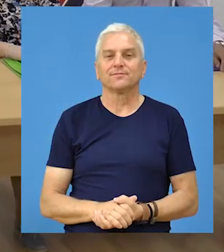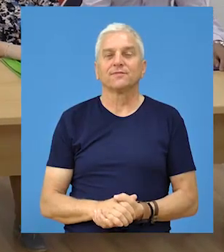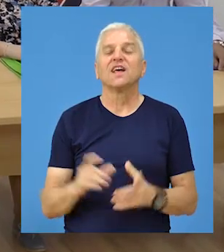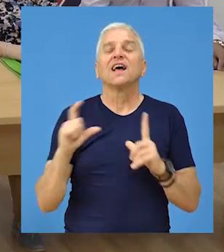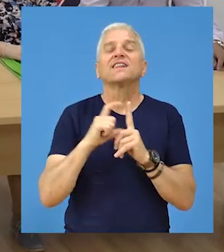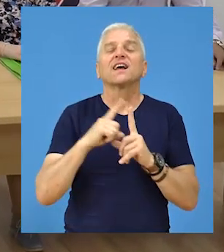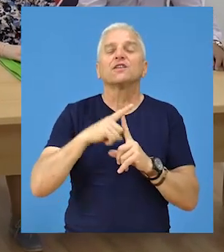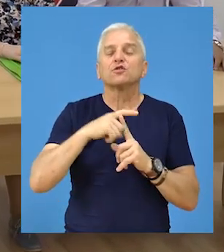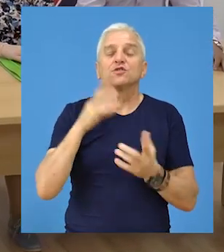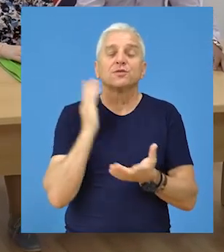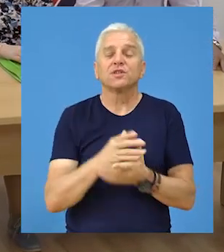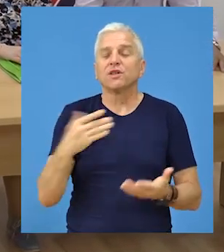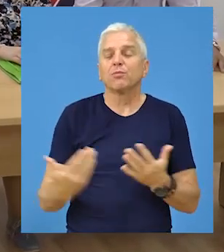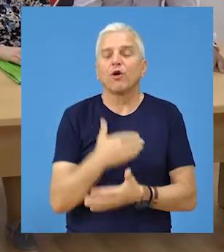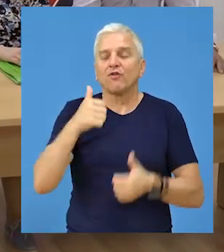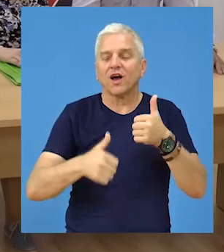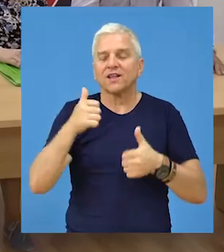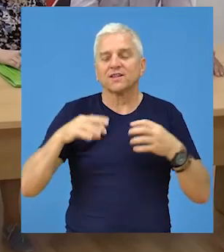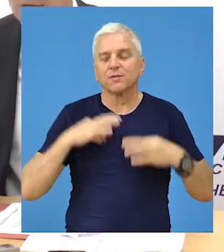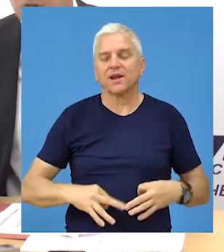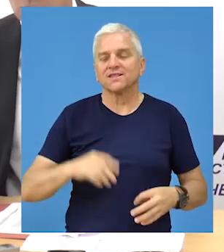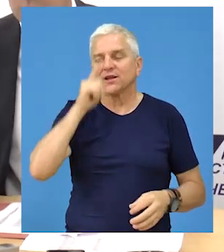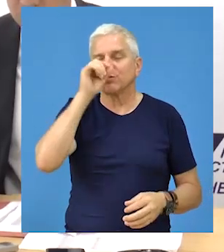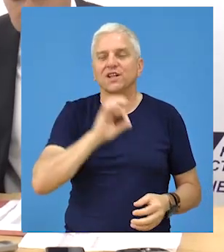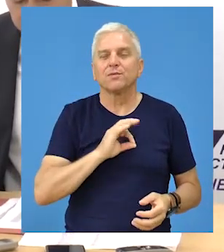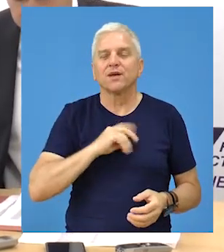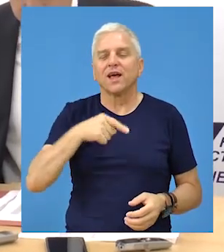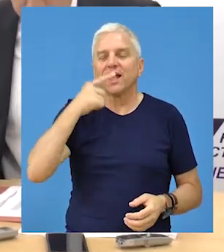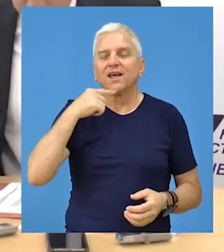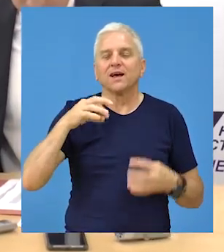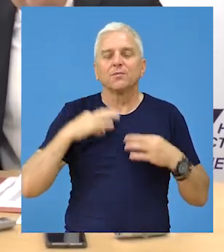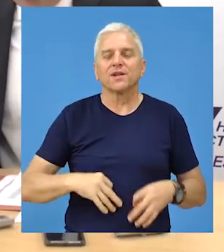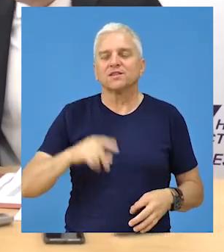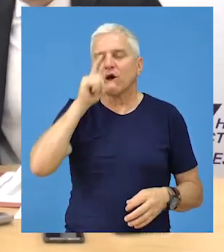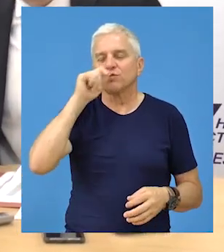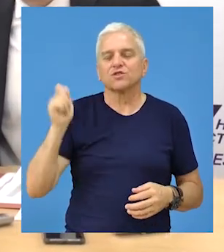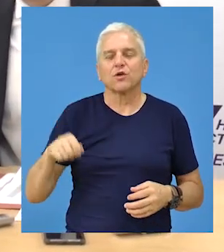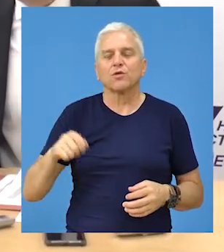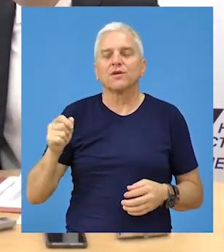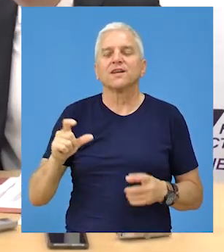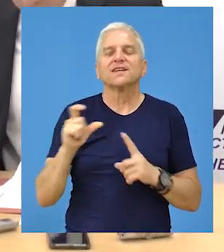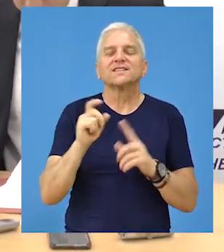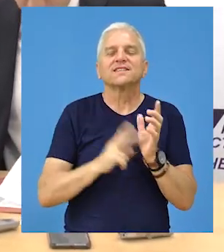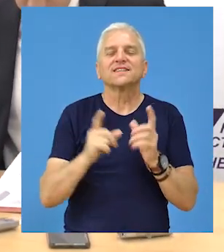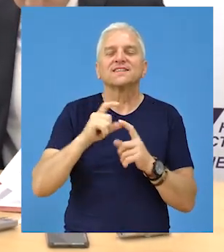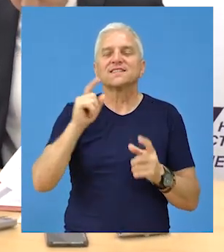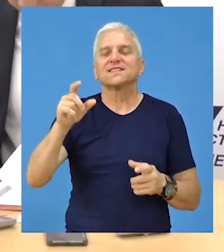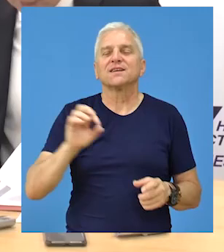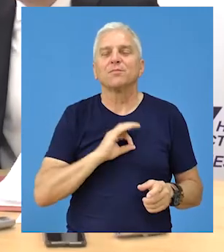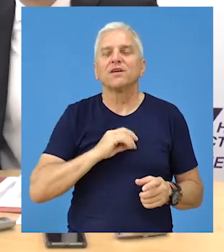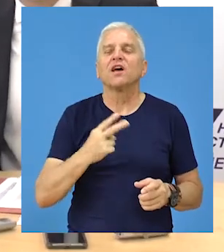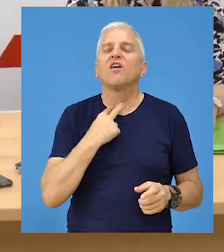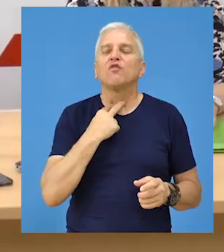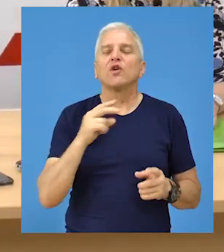Dragan Tošić ponovo će biti kandidat za predsjednika opštine Beče i rekao je predsjednik opštinskog odbora Srpske napredne stranke